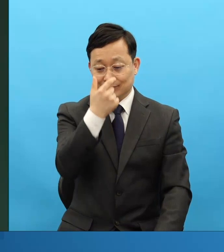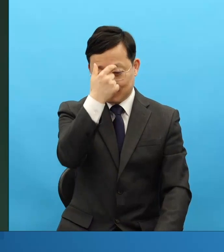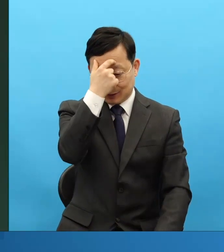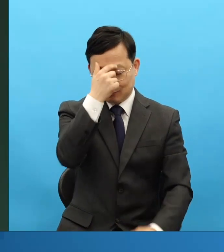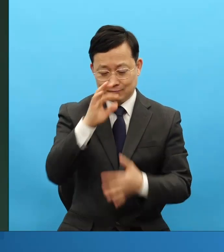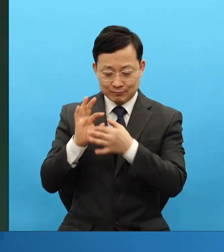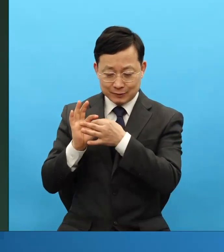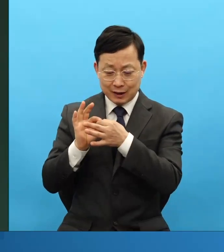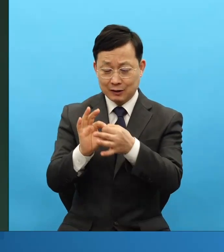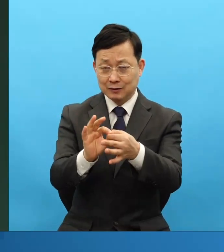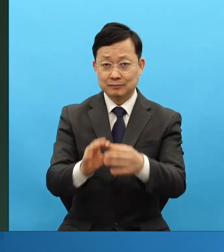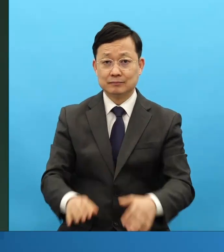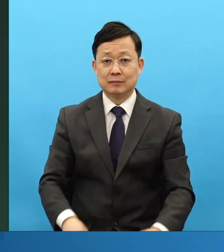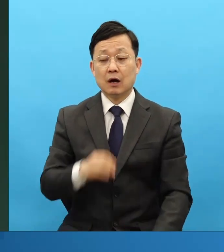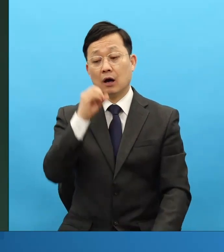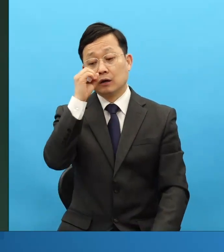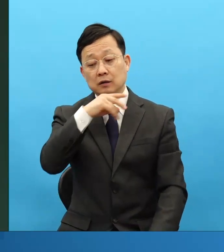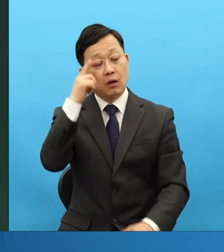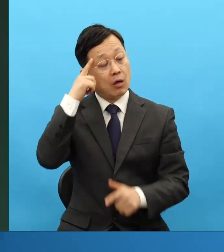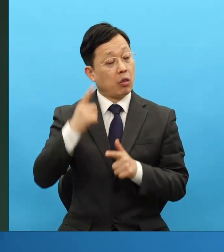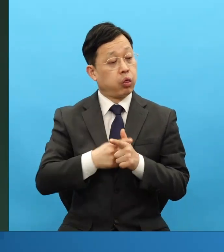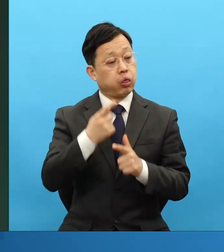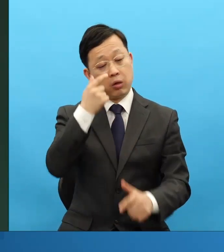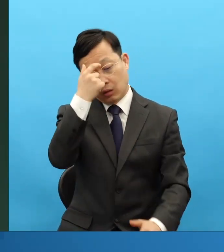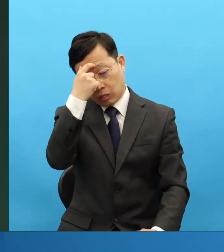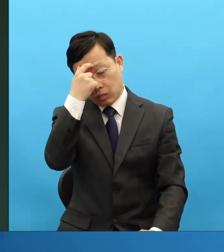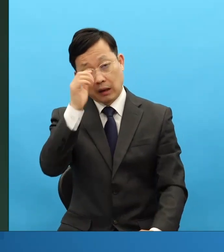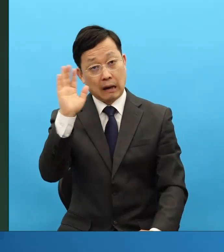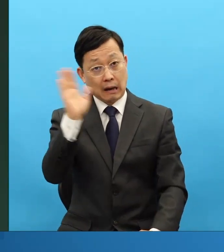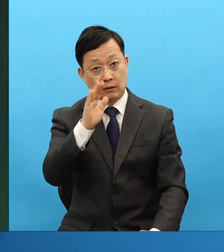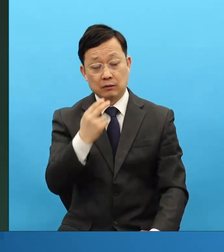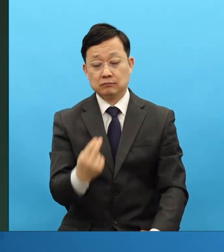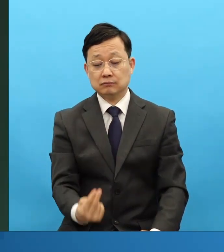그냥 기도하면 집중 안 돼요. 호흡을 길게 하면서 기도해요.